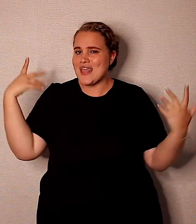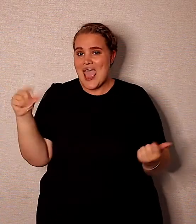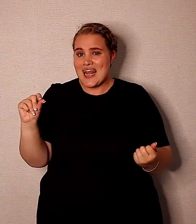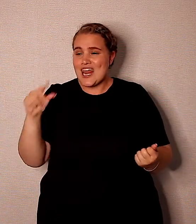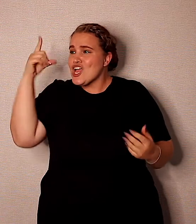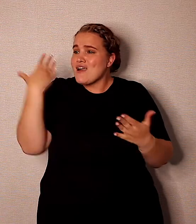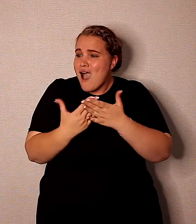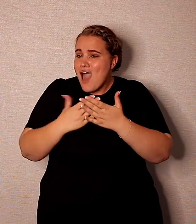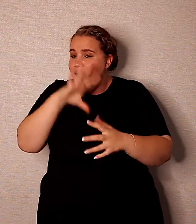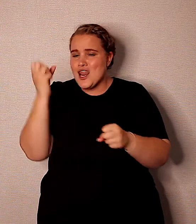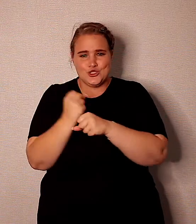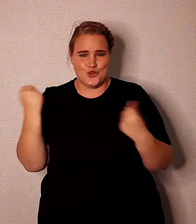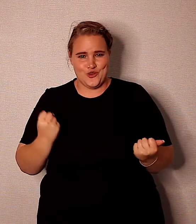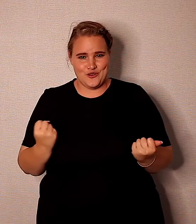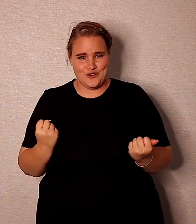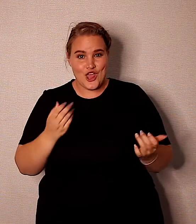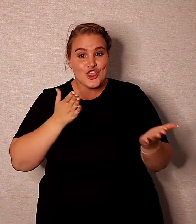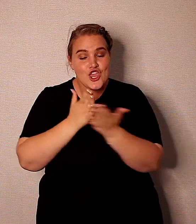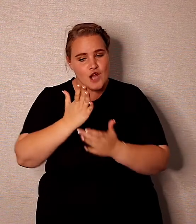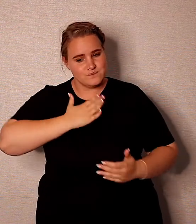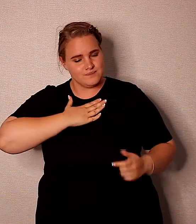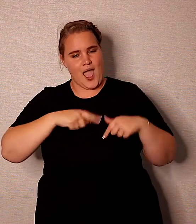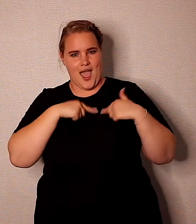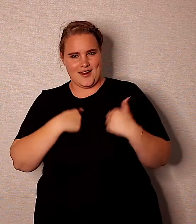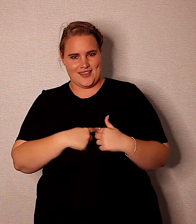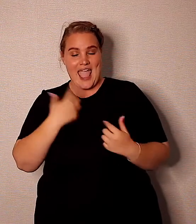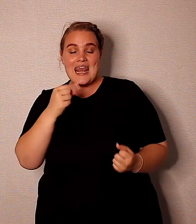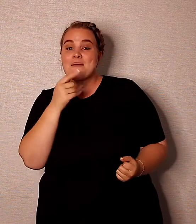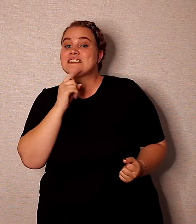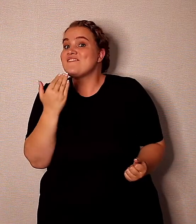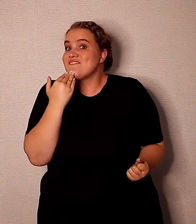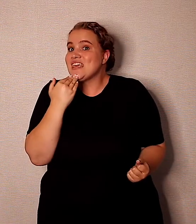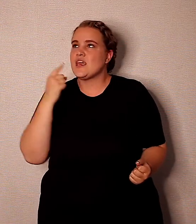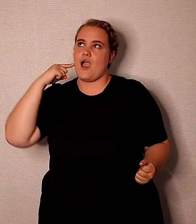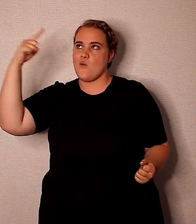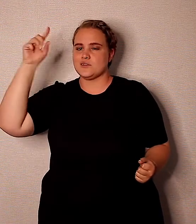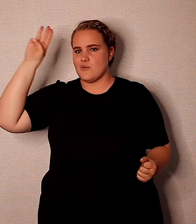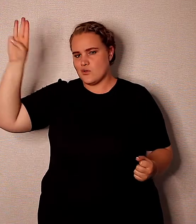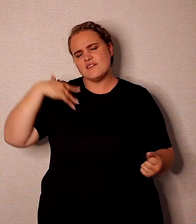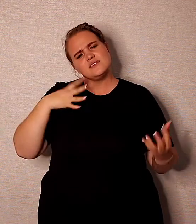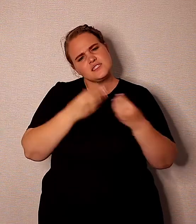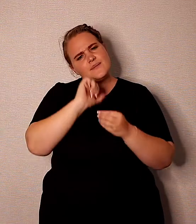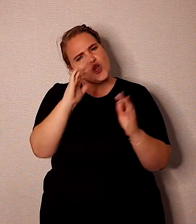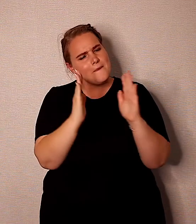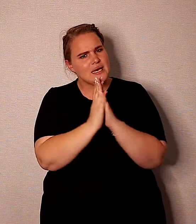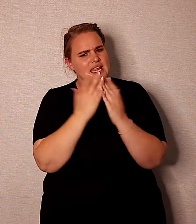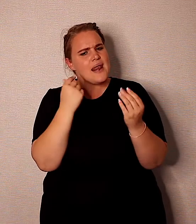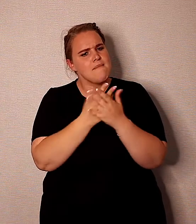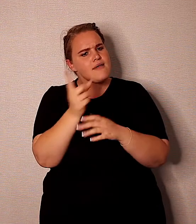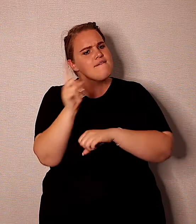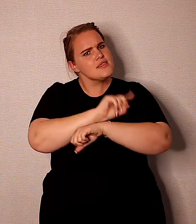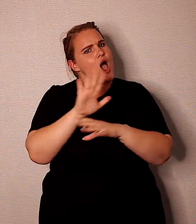en die Heere is groot en almachtig en hy sê oor jy, kan enig iets doen, door gewillige harte en gehoorzaam me volgelinge. Ek wil saam met jou bid